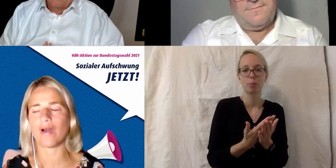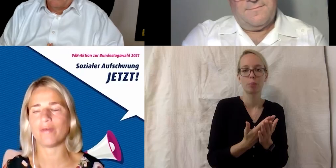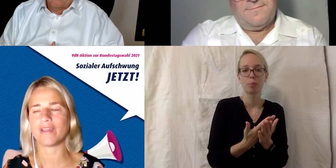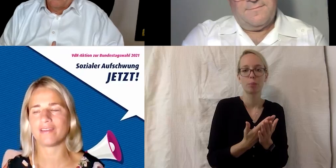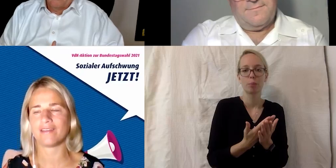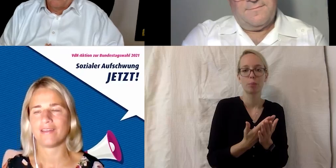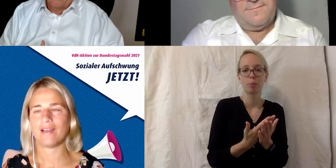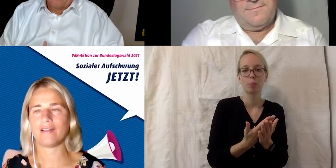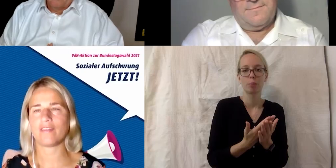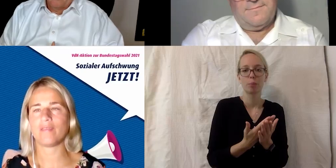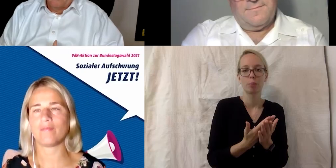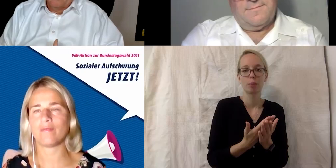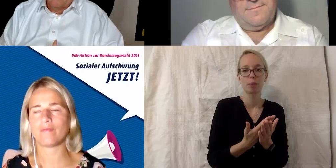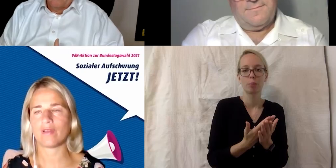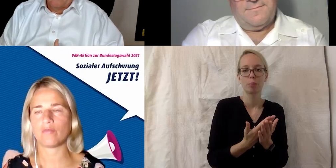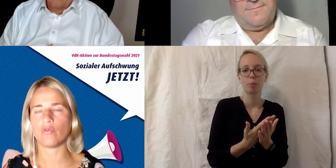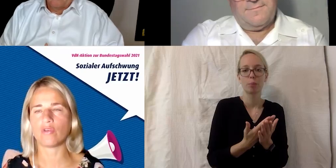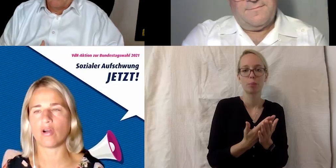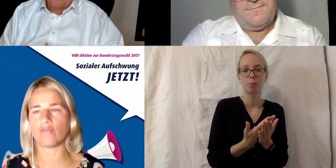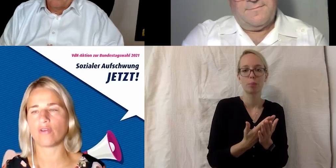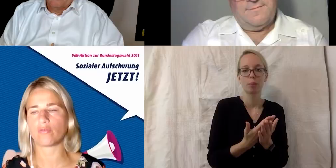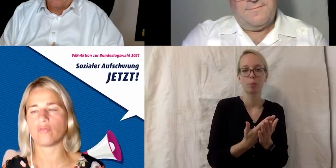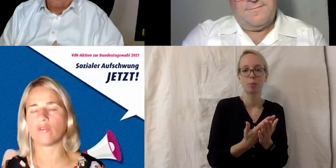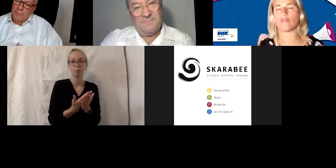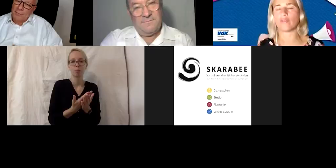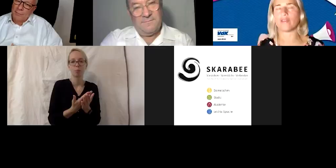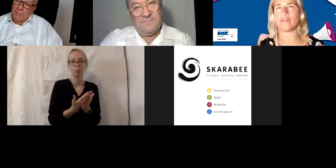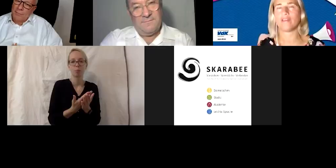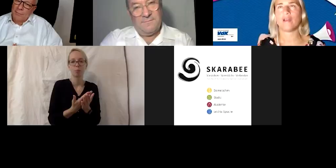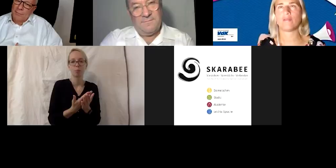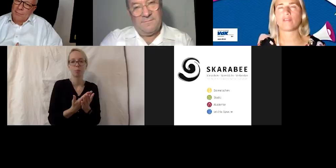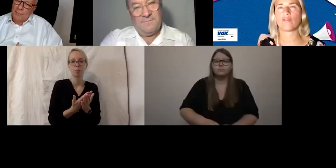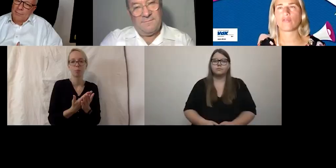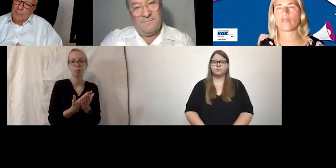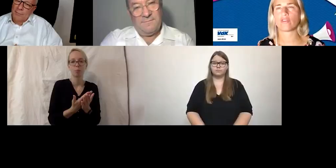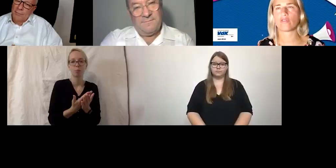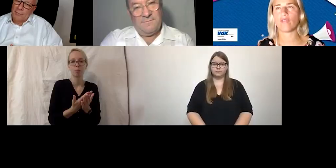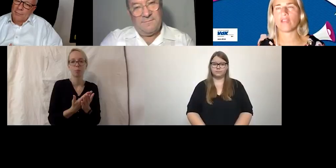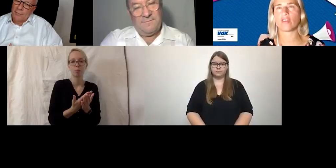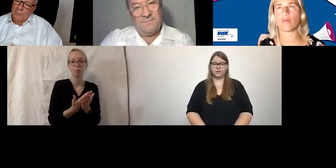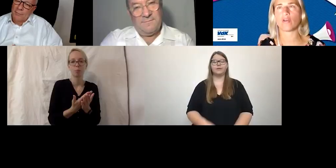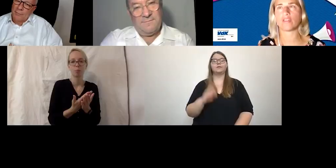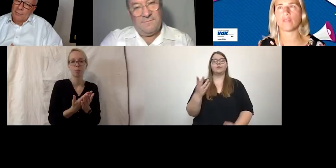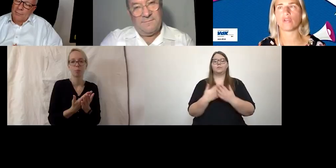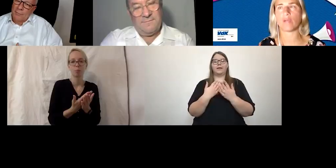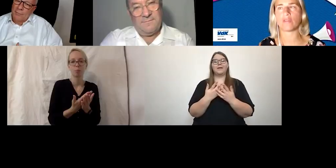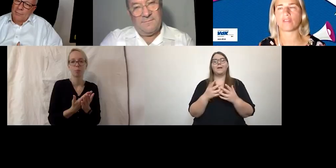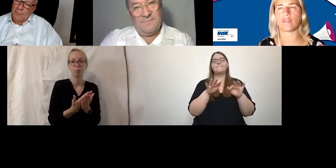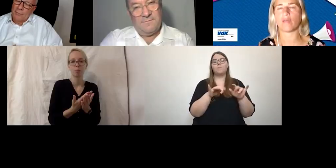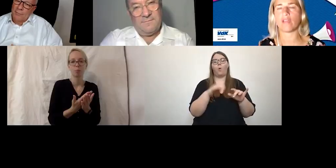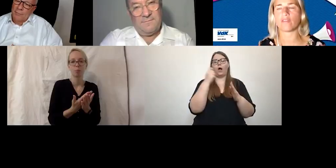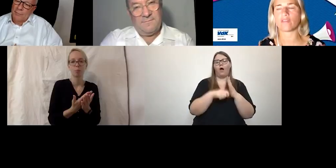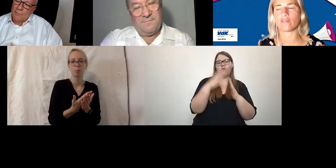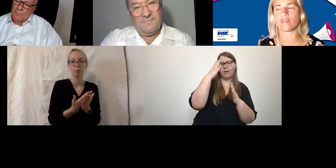gäbe zu arbeiten als eben Bürokauffrau oder Bürokaufmann. Aber das führt uns jetzt heute zu weit. Also ich glaube, auch an dem Punkt kann man